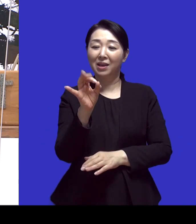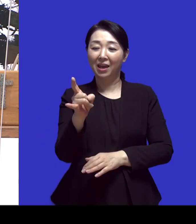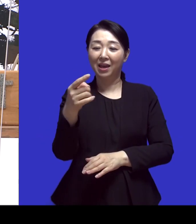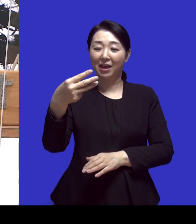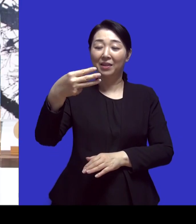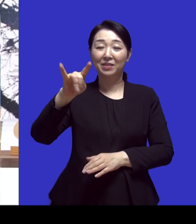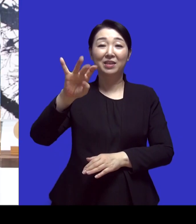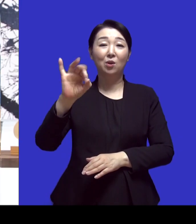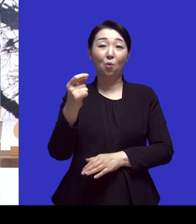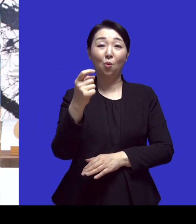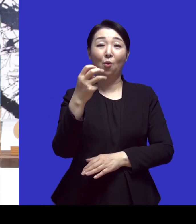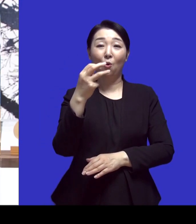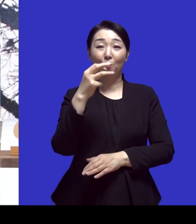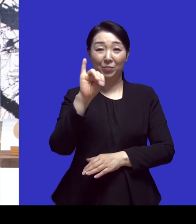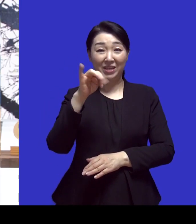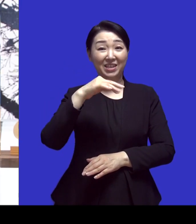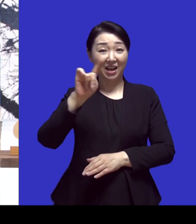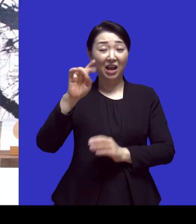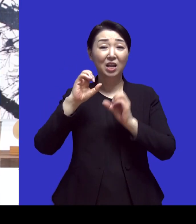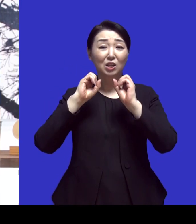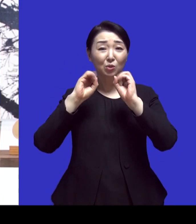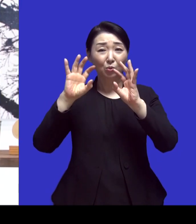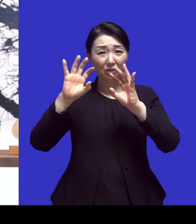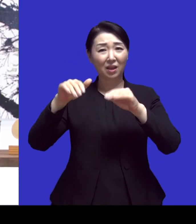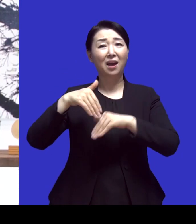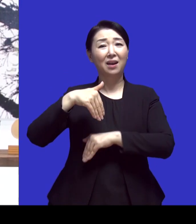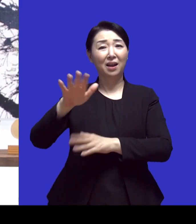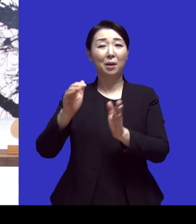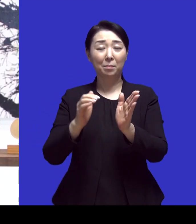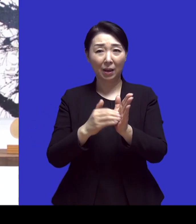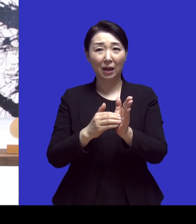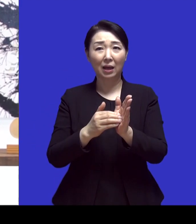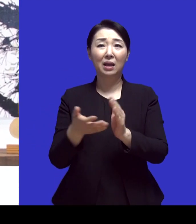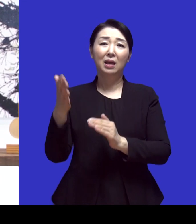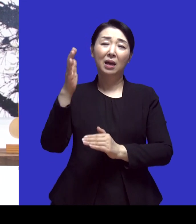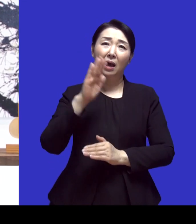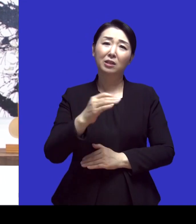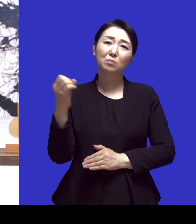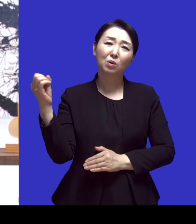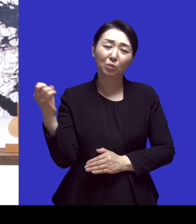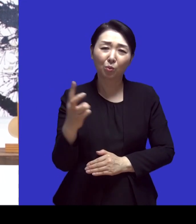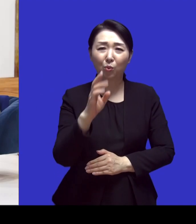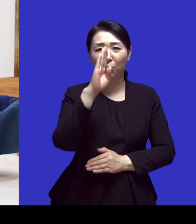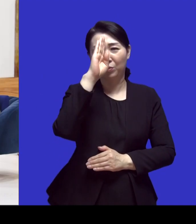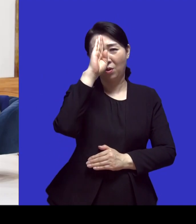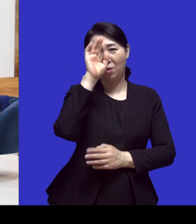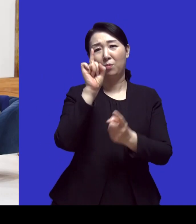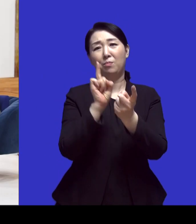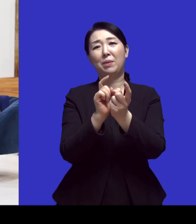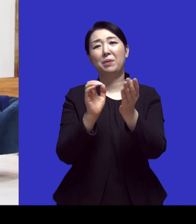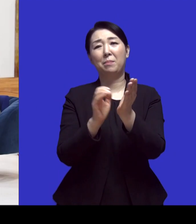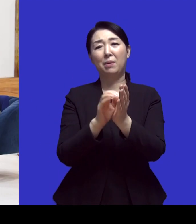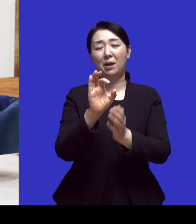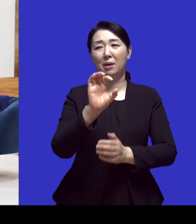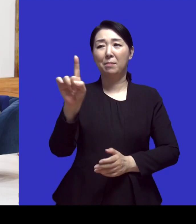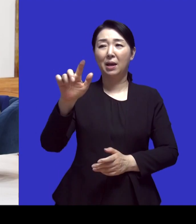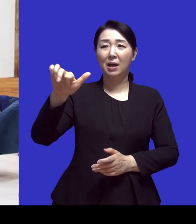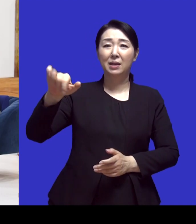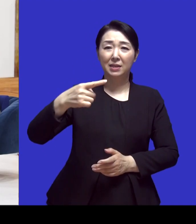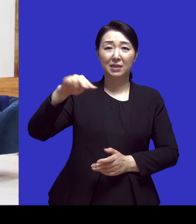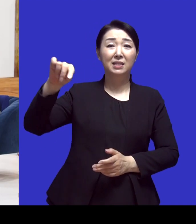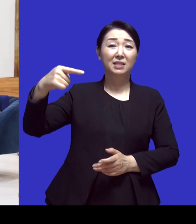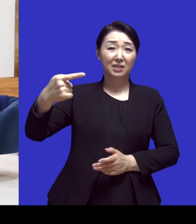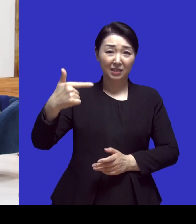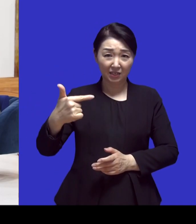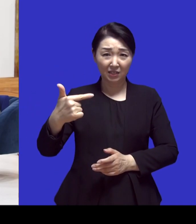가신 분이십니다 네 선교사의 삶도 힘든데 이게 또 안타깝게도 파겐슨병 진단까지 받으셨다고 해요 그럼에도 불구하고